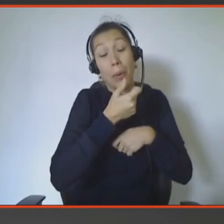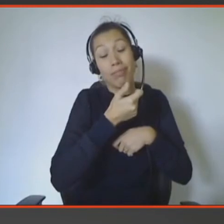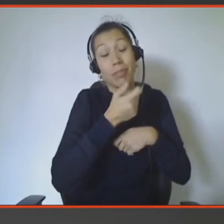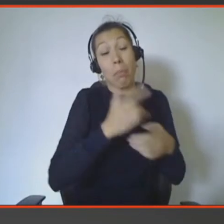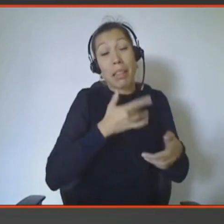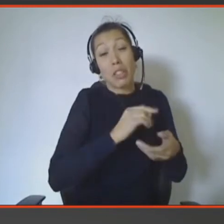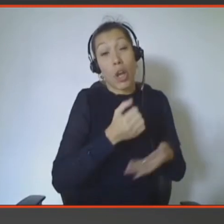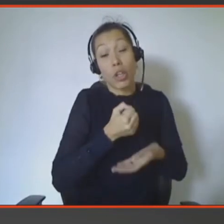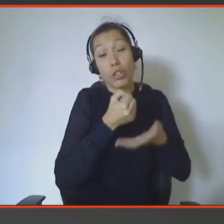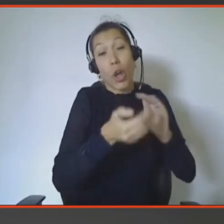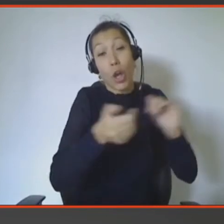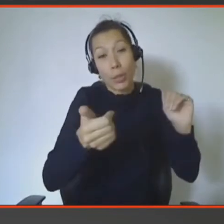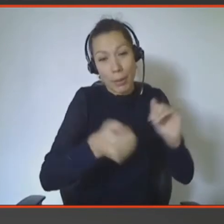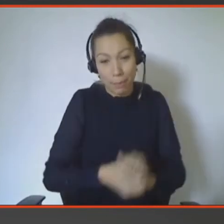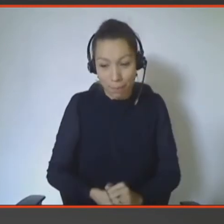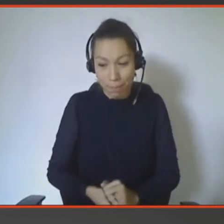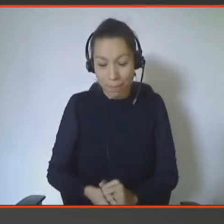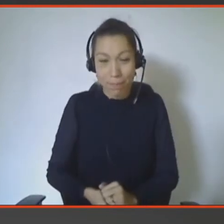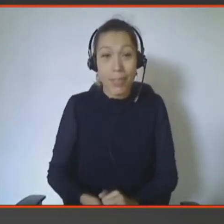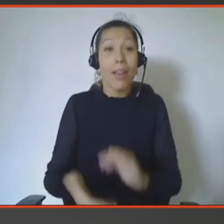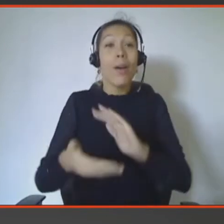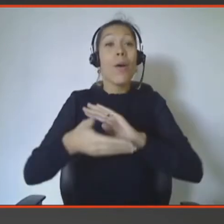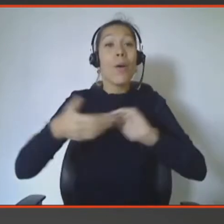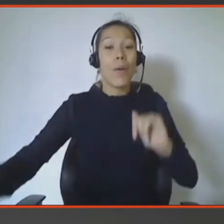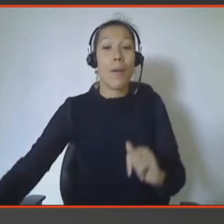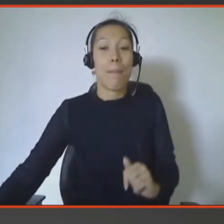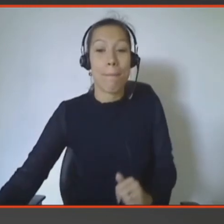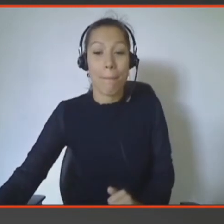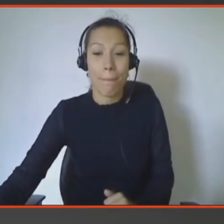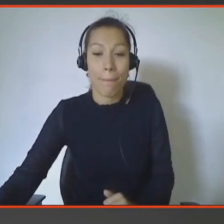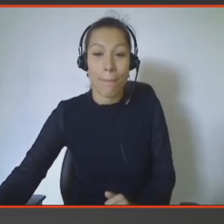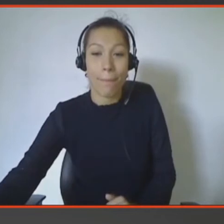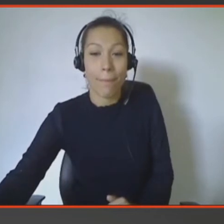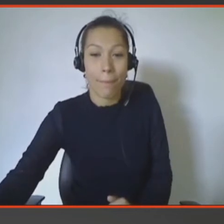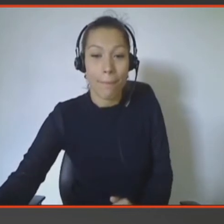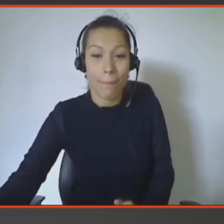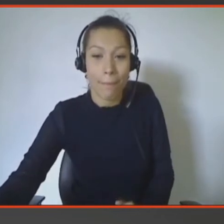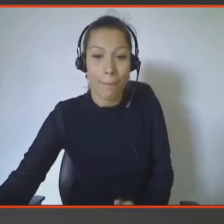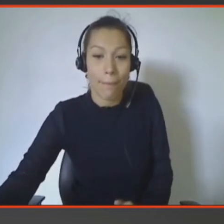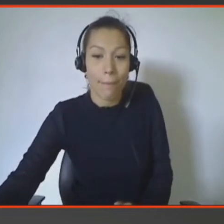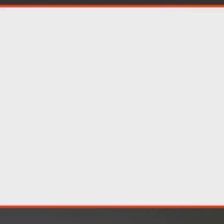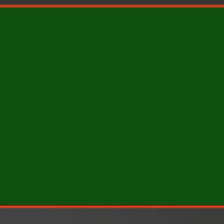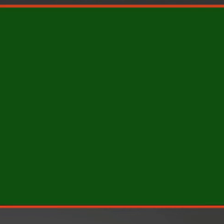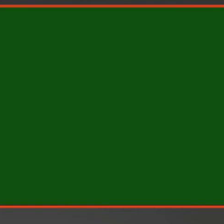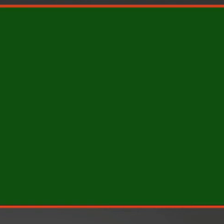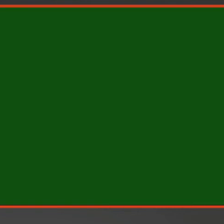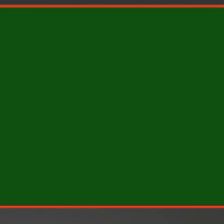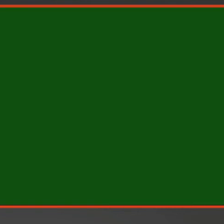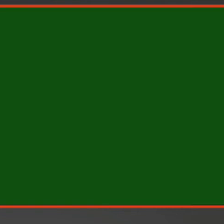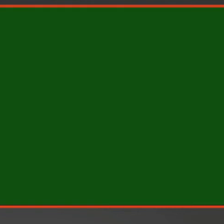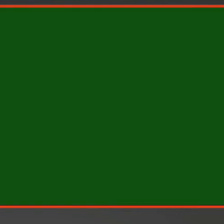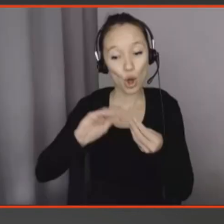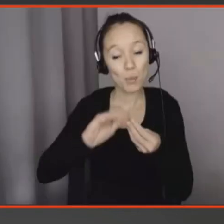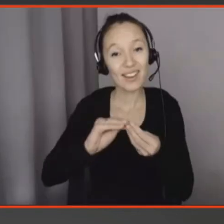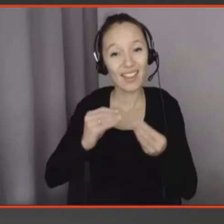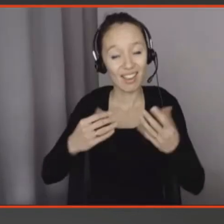Mais ce qui est important dans cette technique, c'est qu'en proposant des objets physiques, on ouvre vraiment des débats qui sont concrets, c'est-à-dire qu'on n'est pas sur de'abstraction, ne